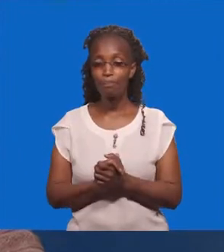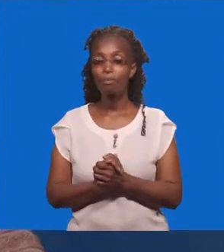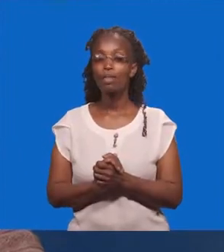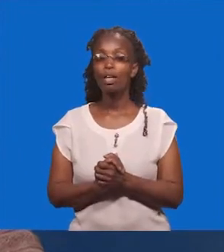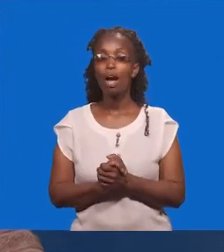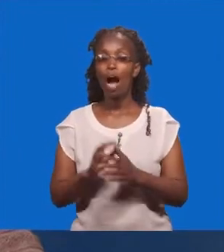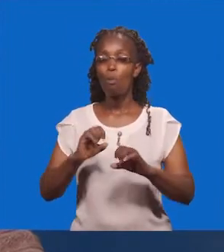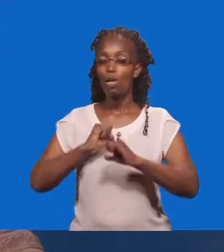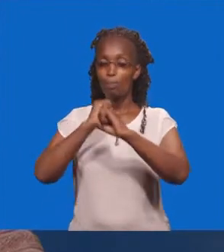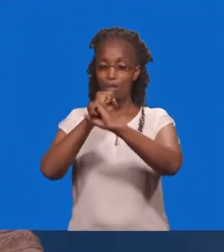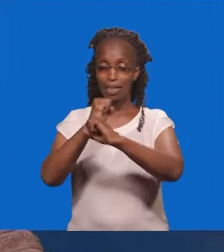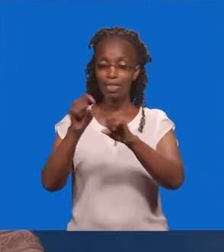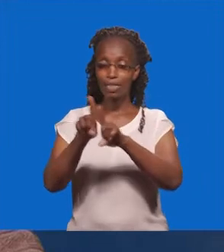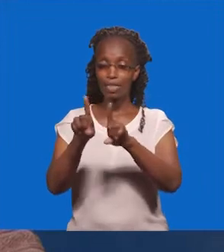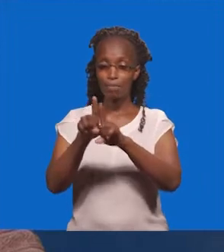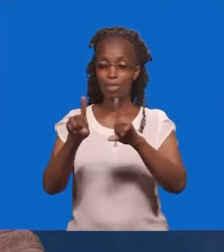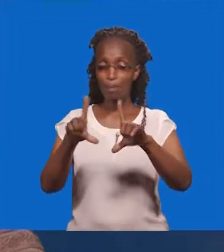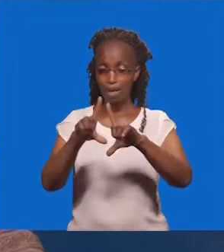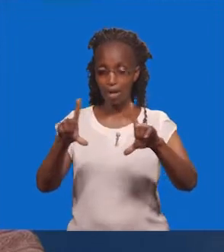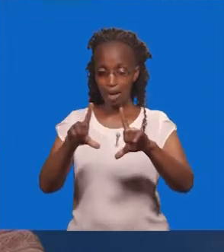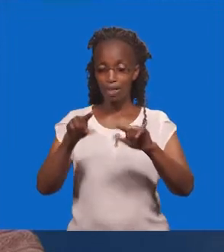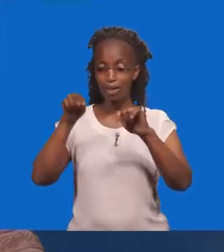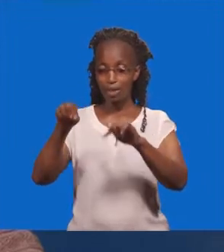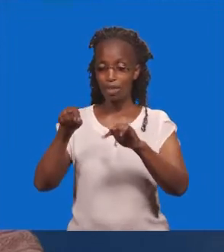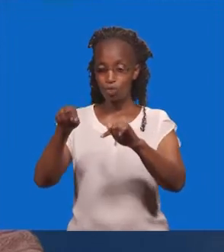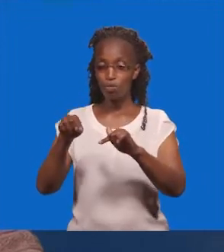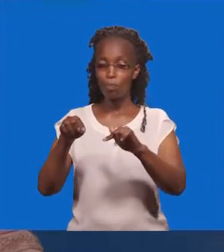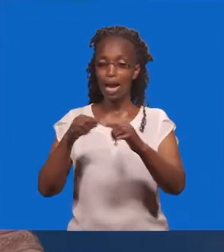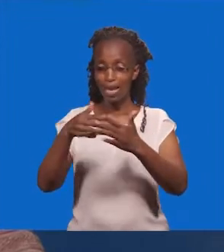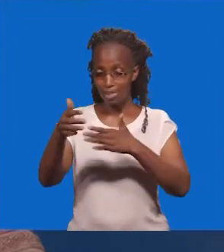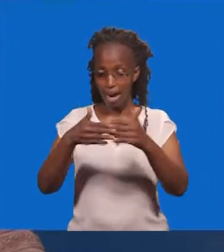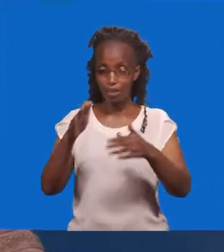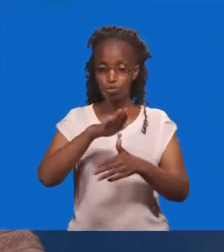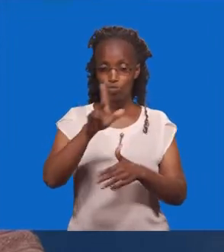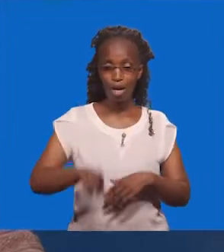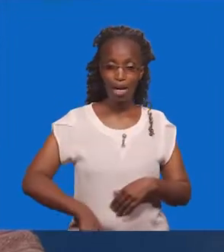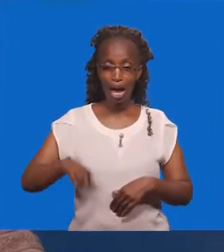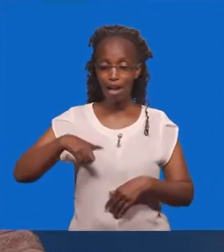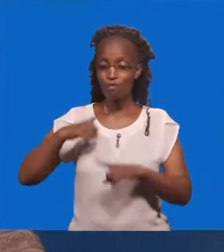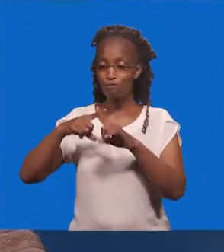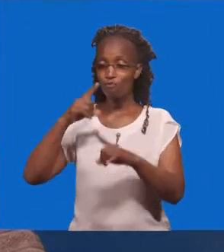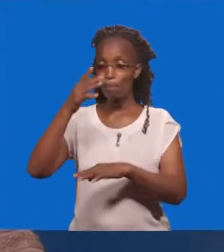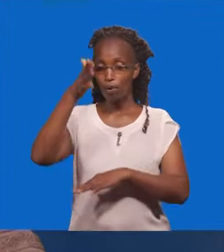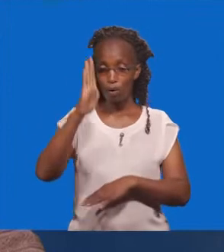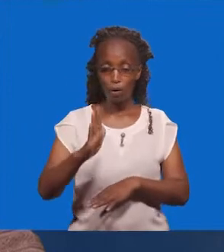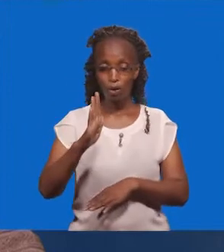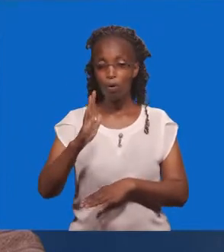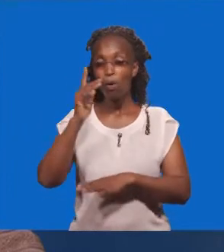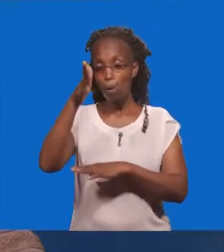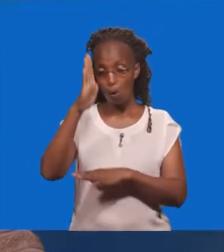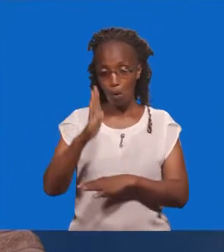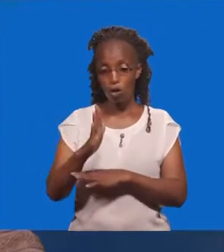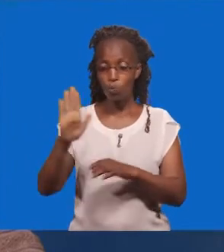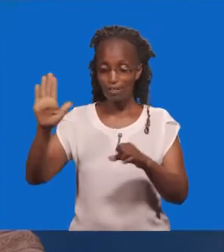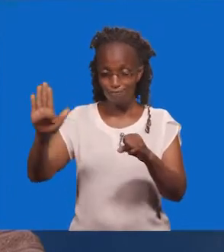Nami nitaulinda mji huu Njambo ili liweishara kwako Itokayo kwa buwana Ya kuwa buwana